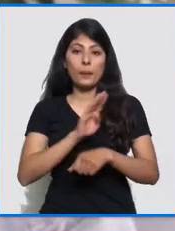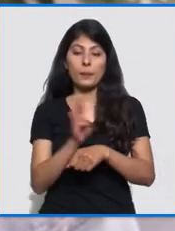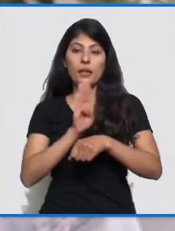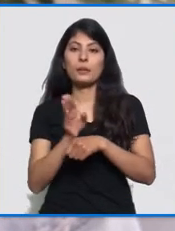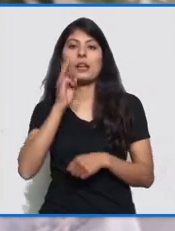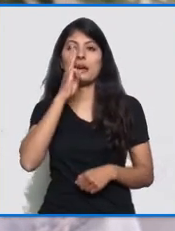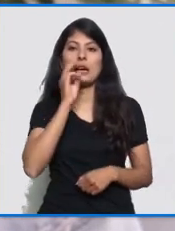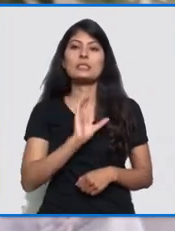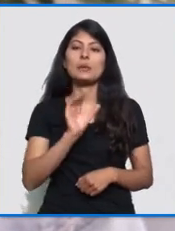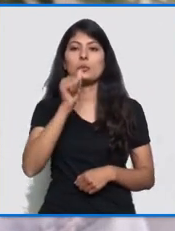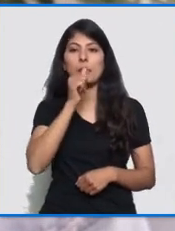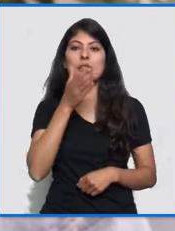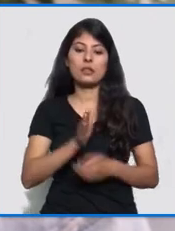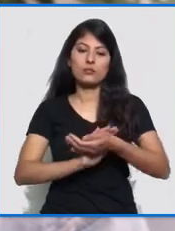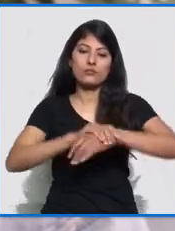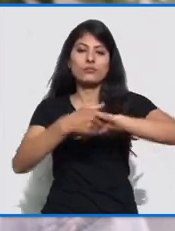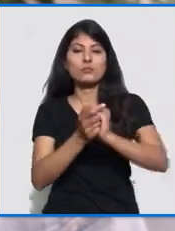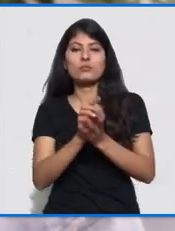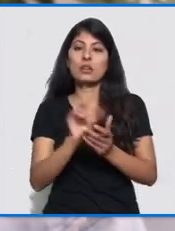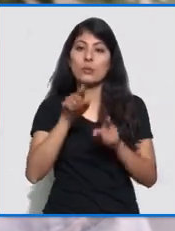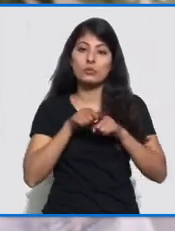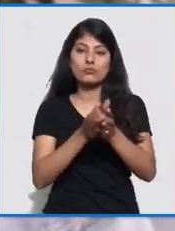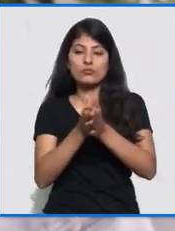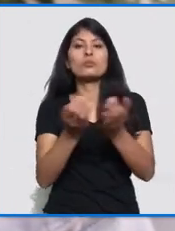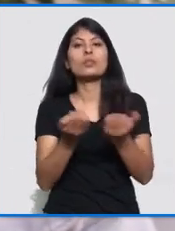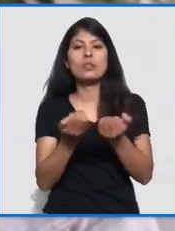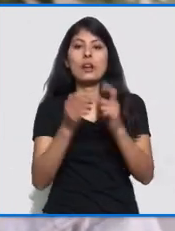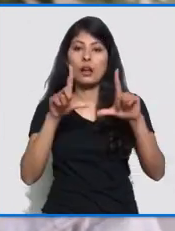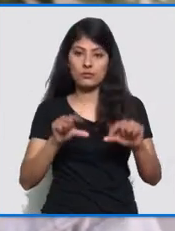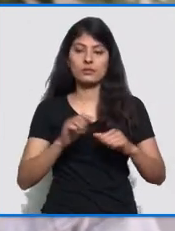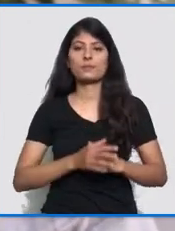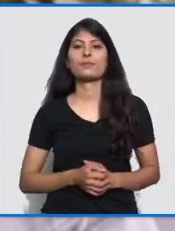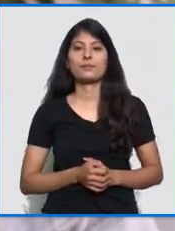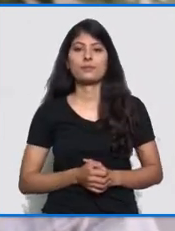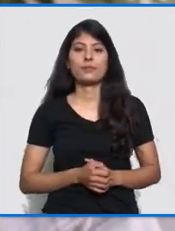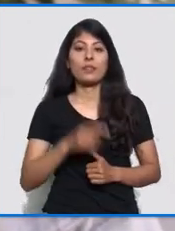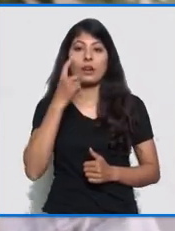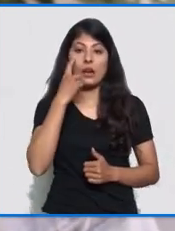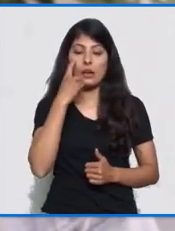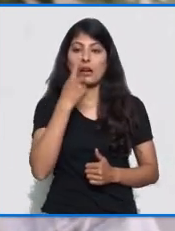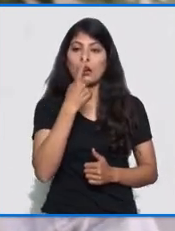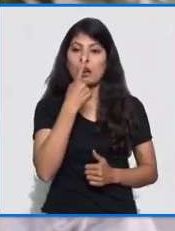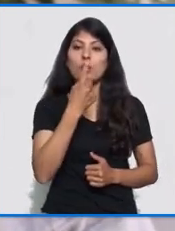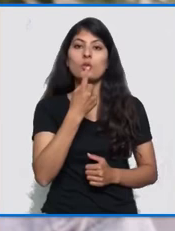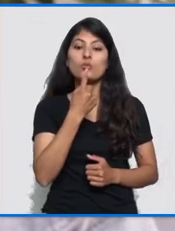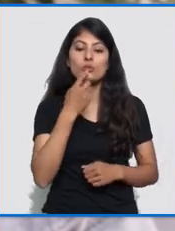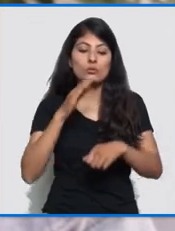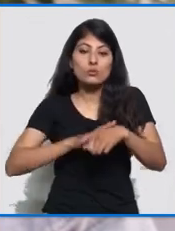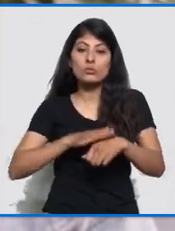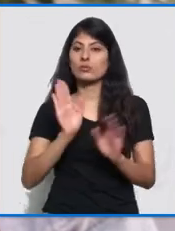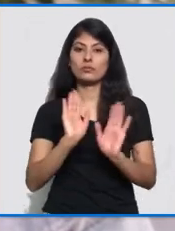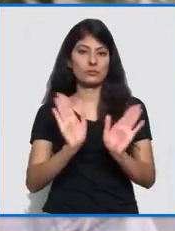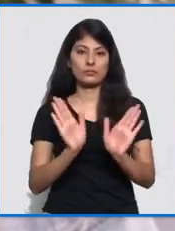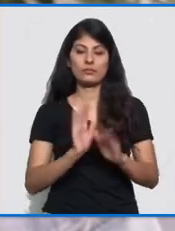बेला बेला मा साबुन पाने ले हाथ मिची मिची धों रो अनाव शेक आखा मुख